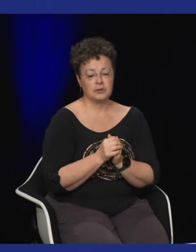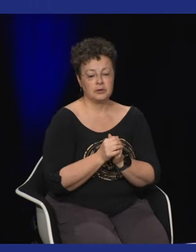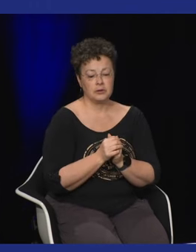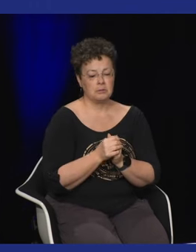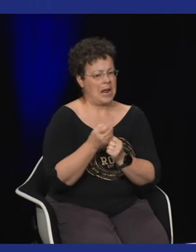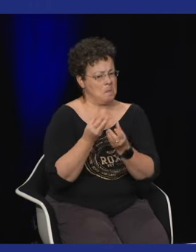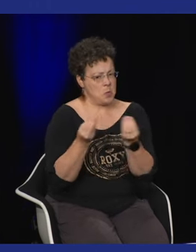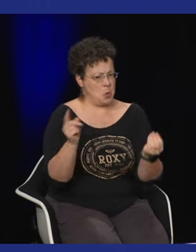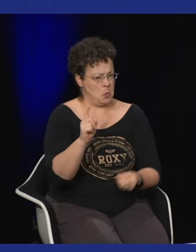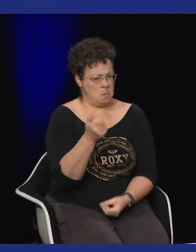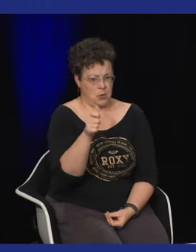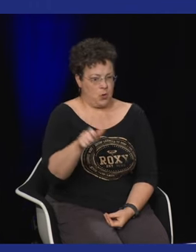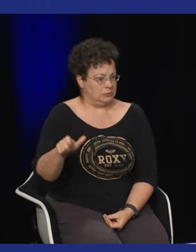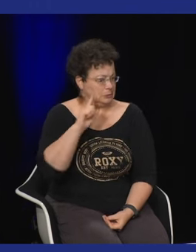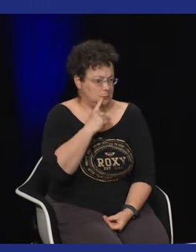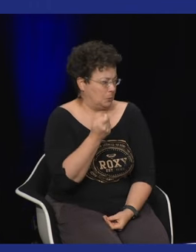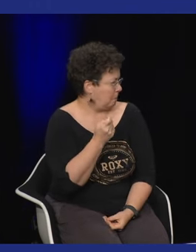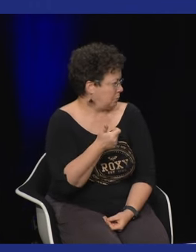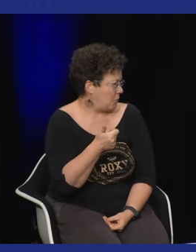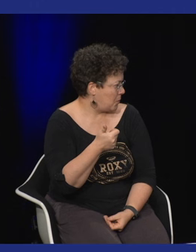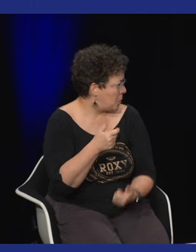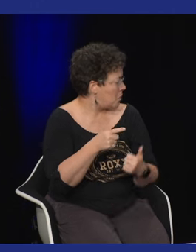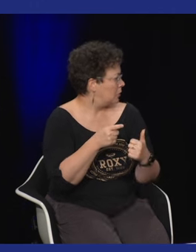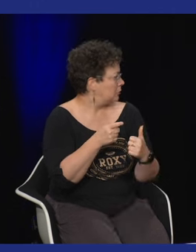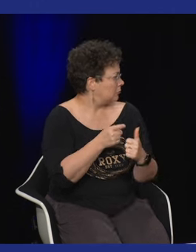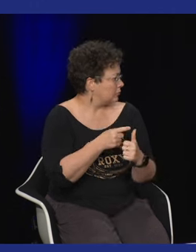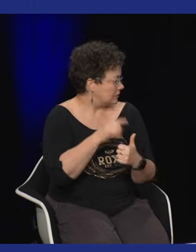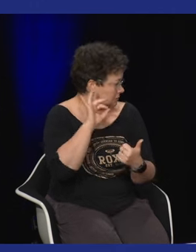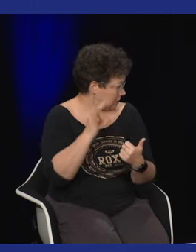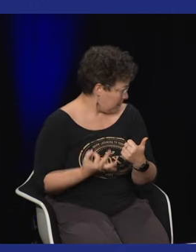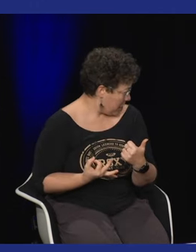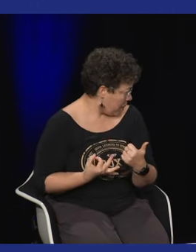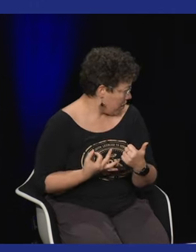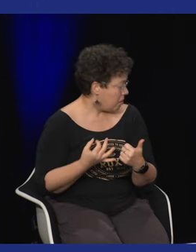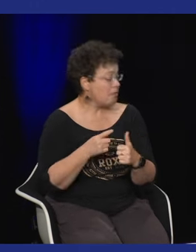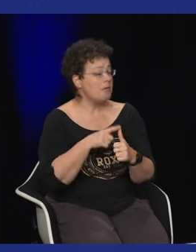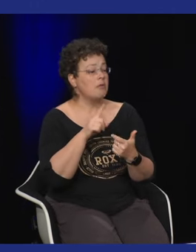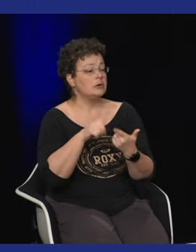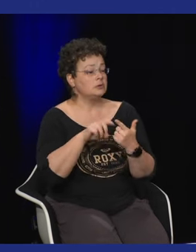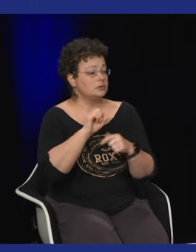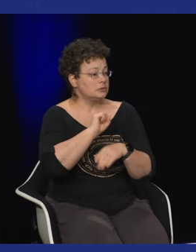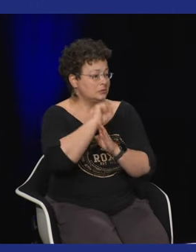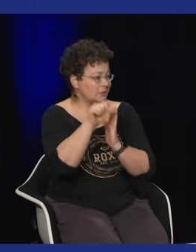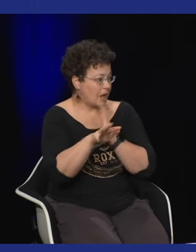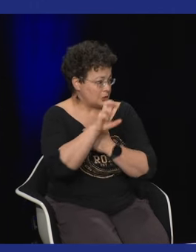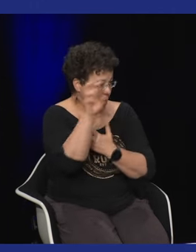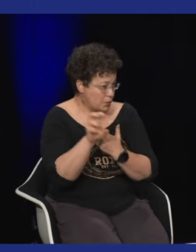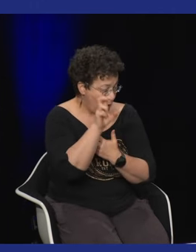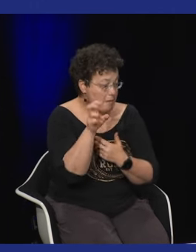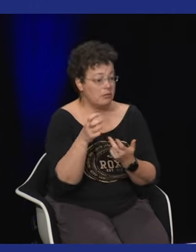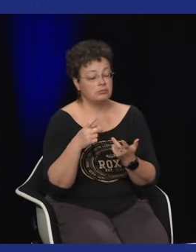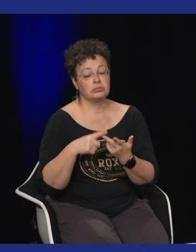ça c'est vraiment quelque chose de très particulier ça existe peu il y a peu de sourds qui créent ça je connais Isabelle Voiseux qui a fait ça